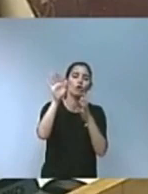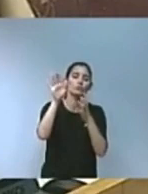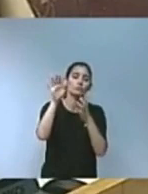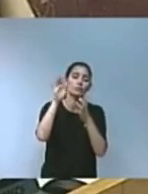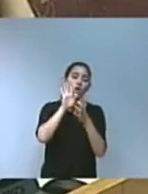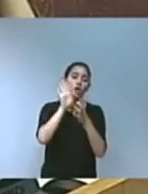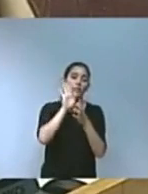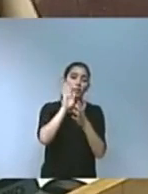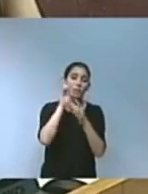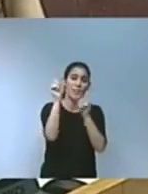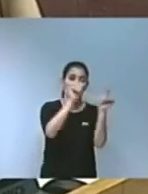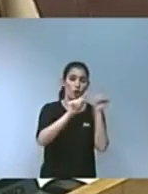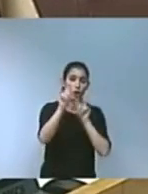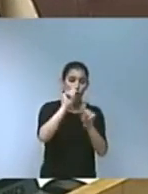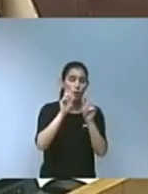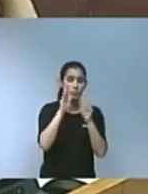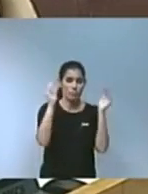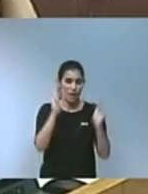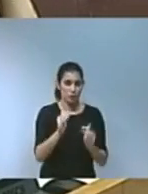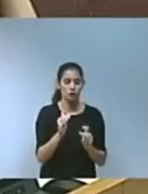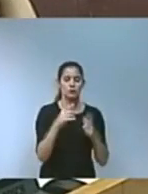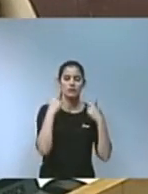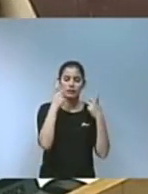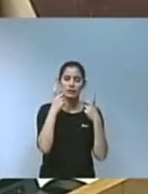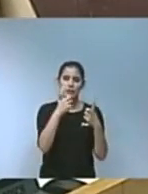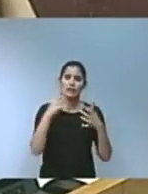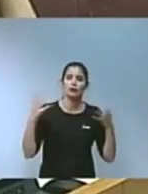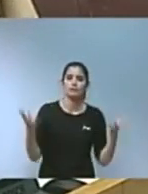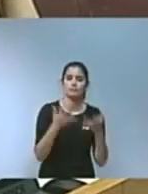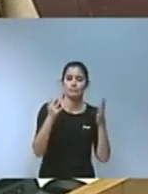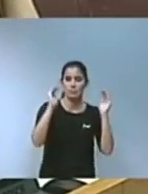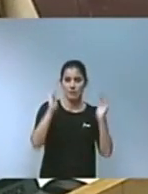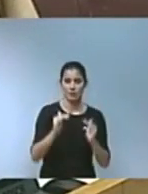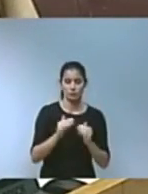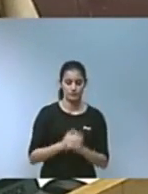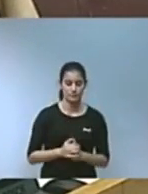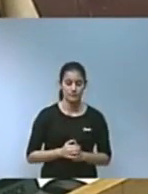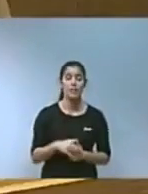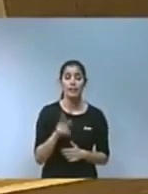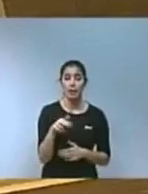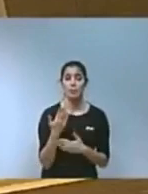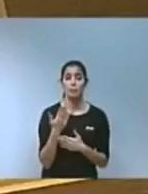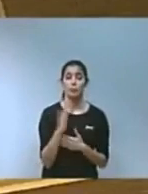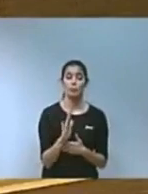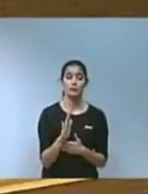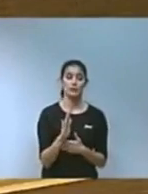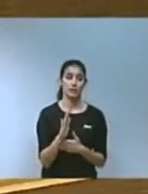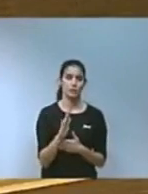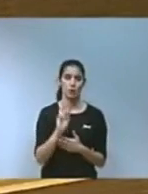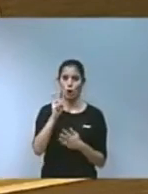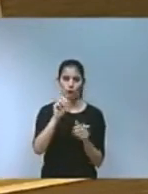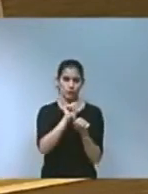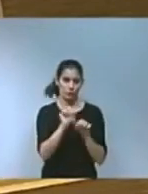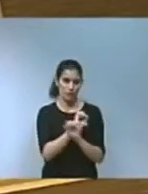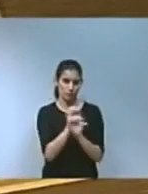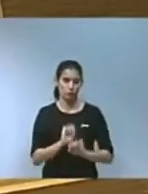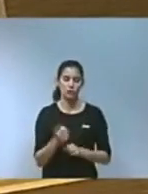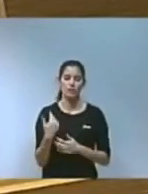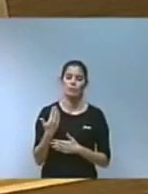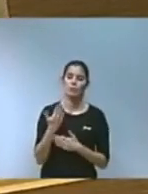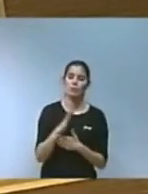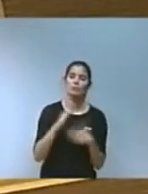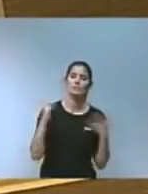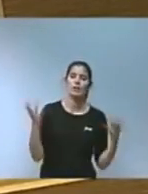comunitat valenciana i promourem la seua reducció. Proposarem com no pot ser d'una altra manera i impulsarem una